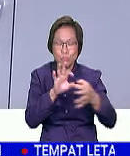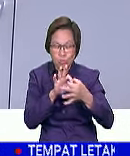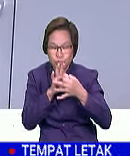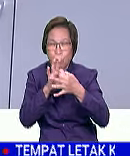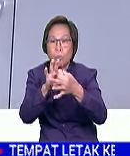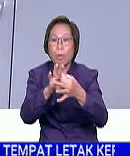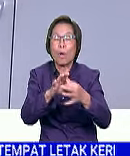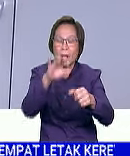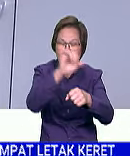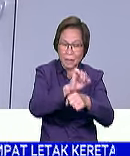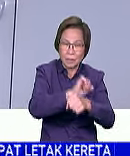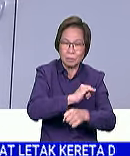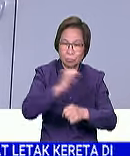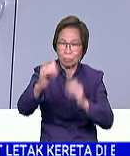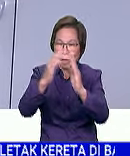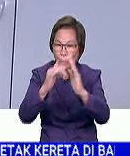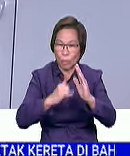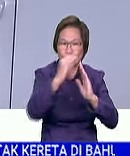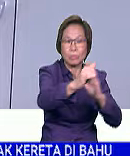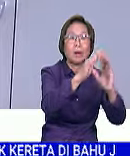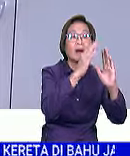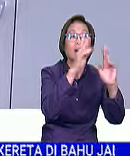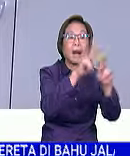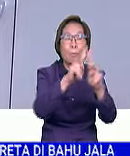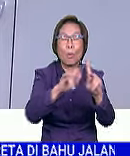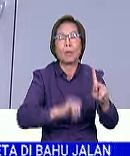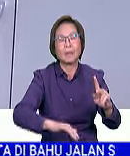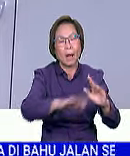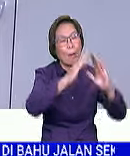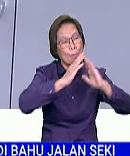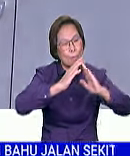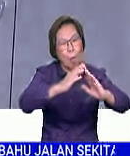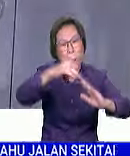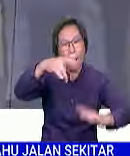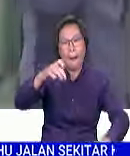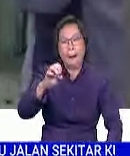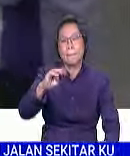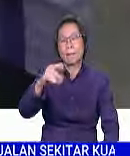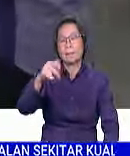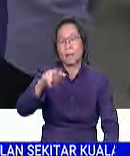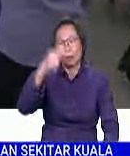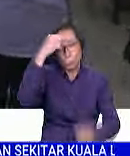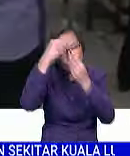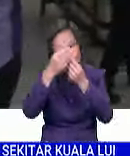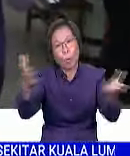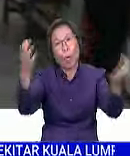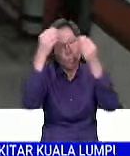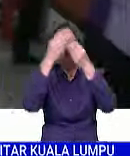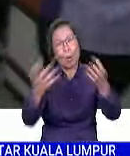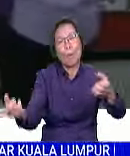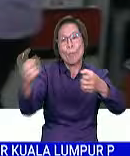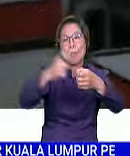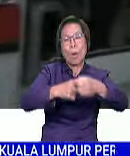melaksanakan tugasan ke kampung-kampung dan sekitar perumahan di daerah Penampang ini untuk menyampaikan informasi